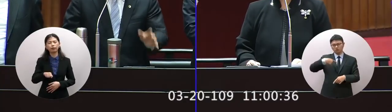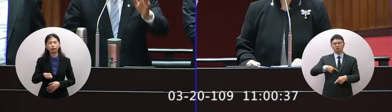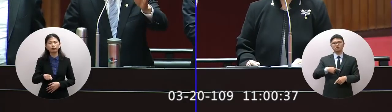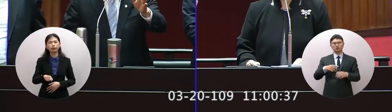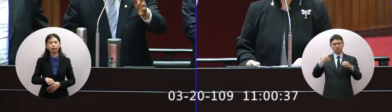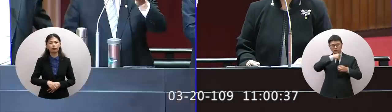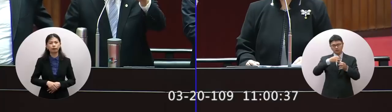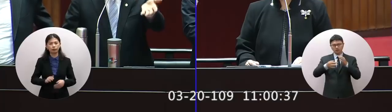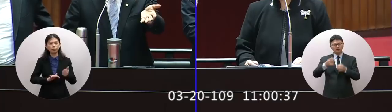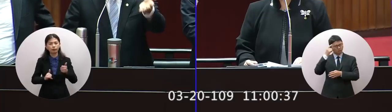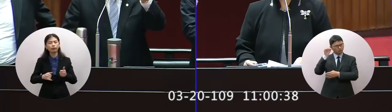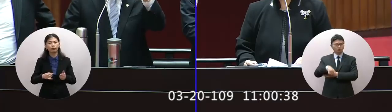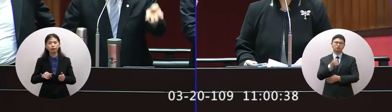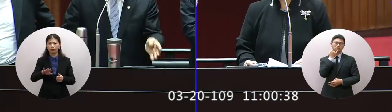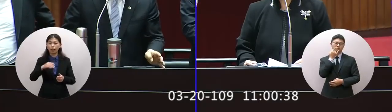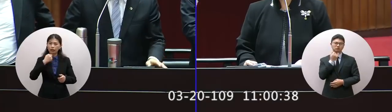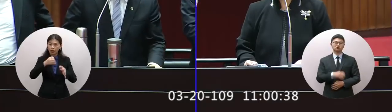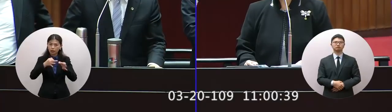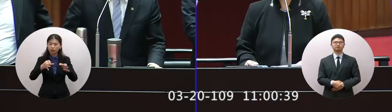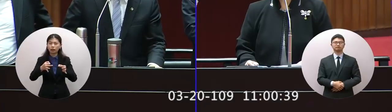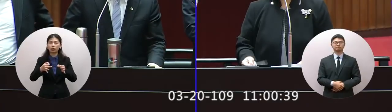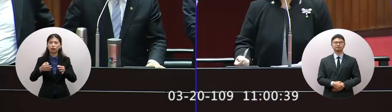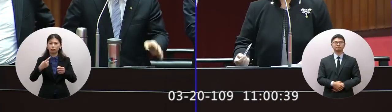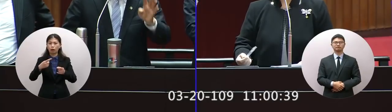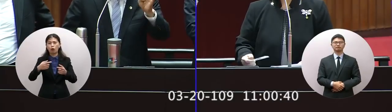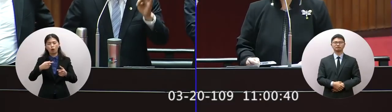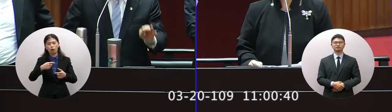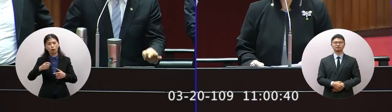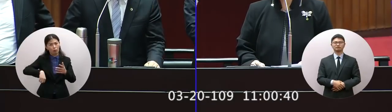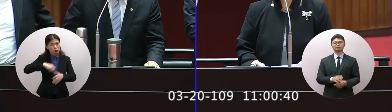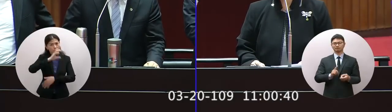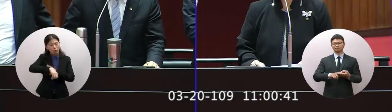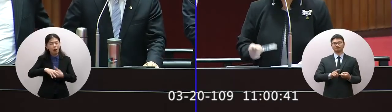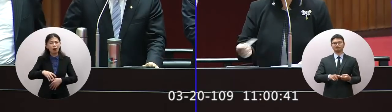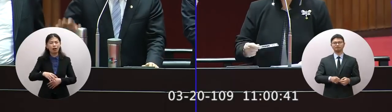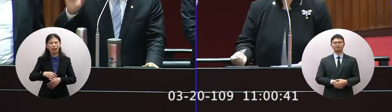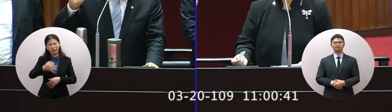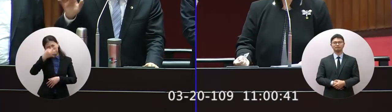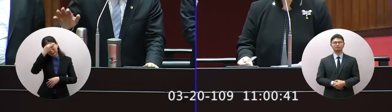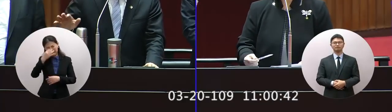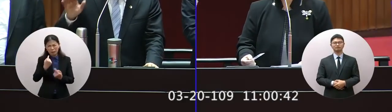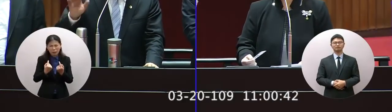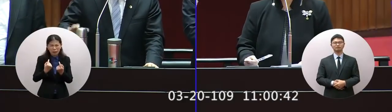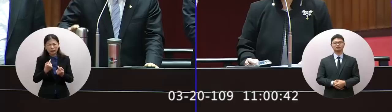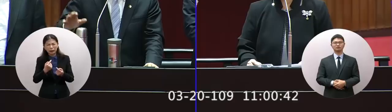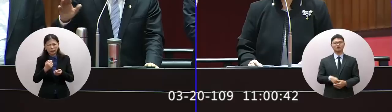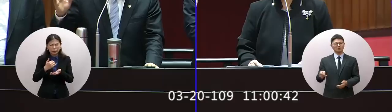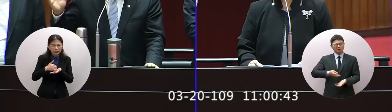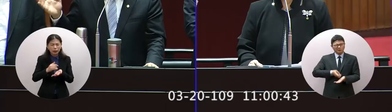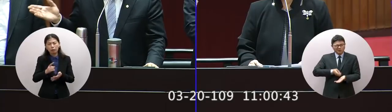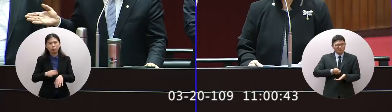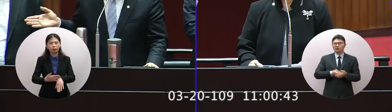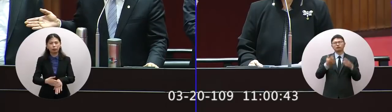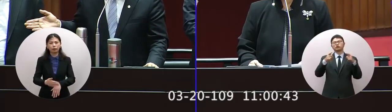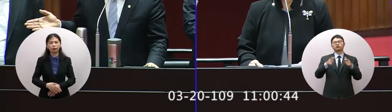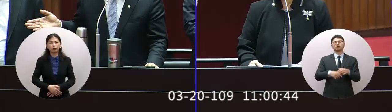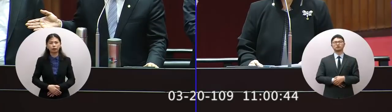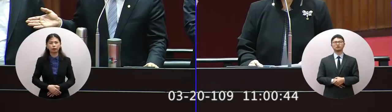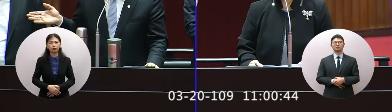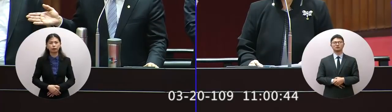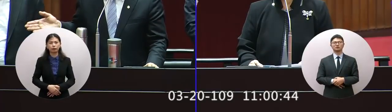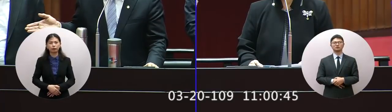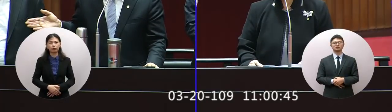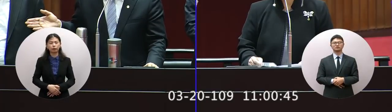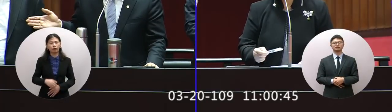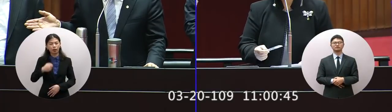員 台鄉更多錢就在關 不在計劃這個台鄉絕對可以接